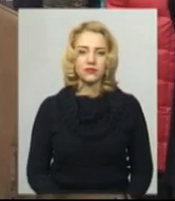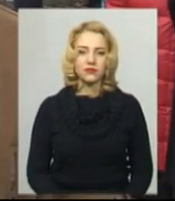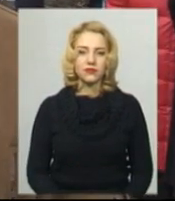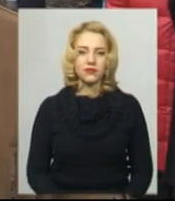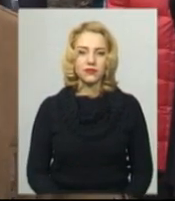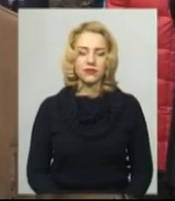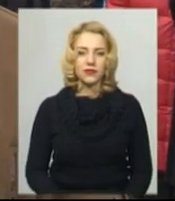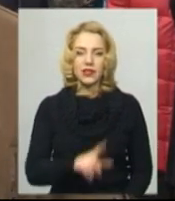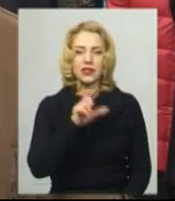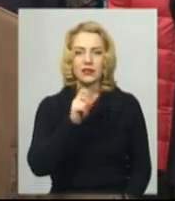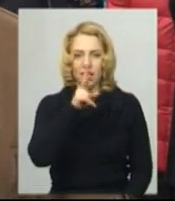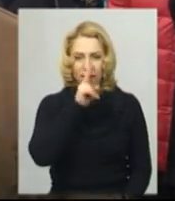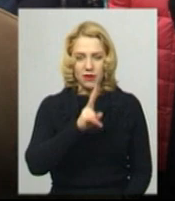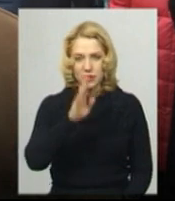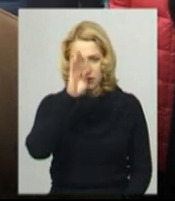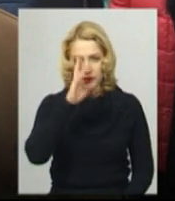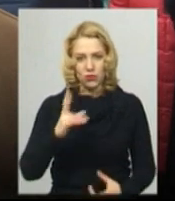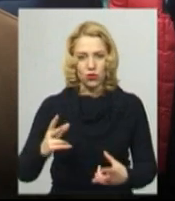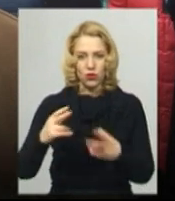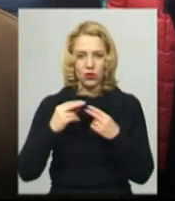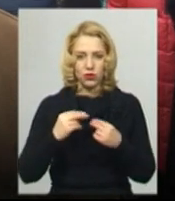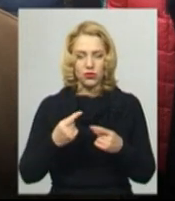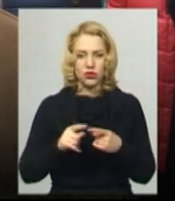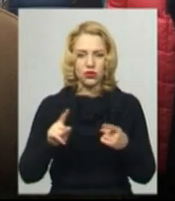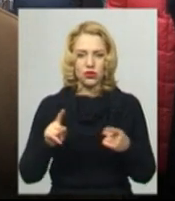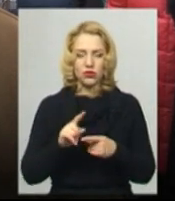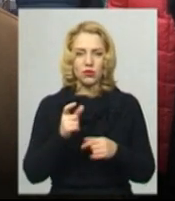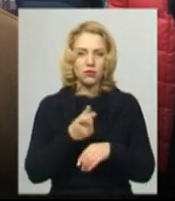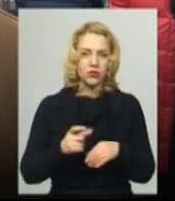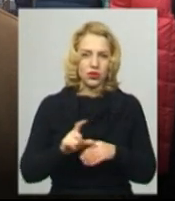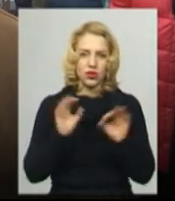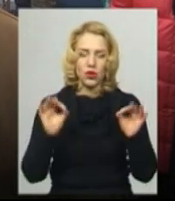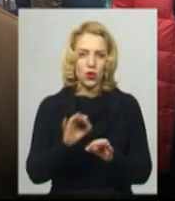За два місяці він мені обіщав, що весною звільниться і більше не поїде.